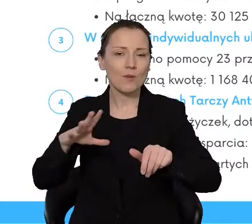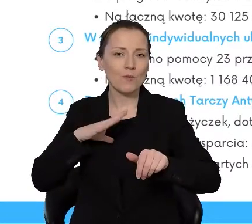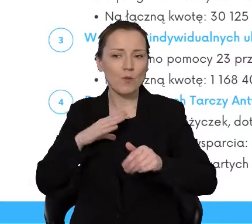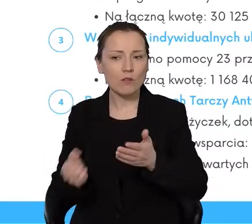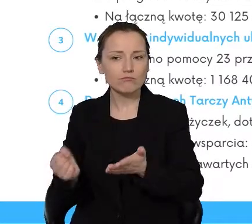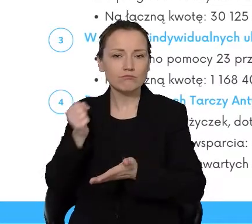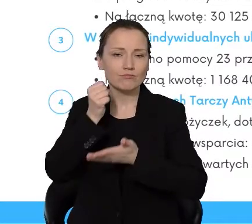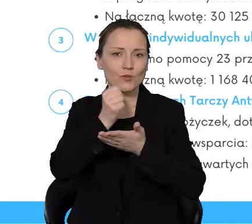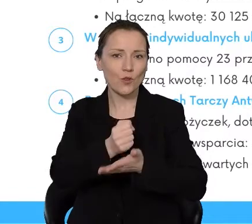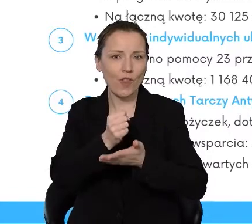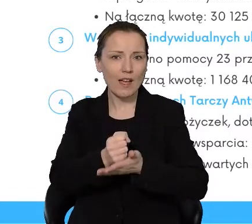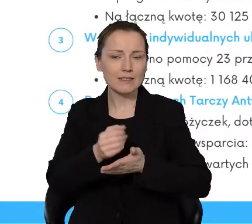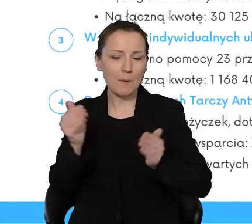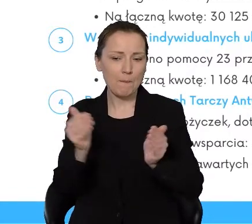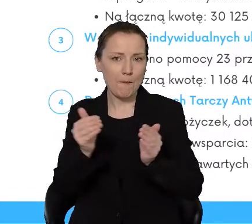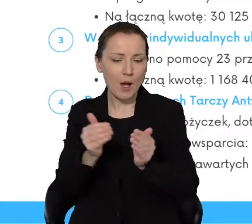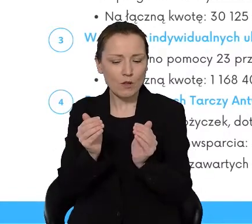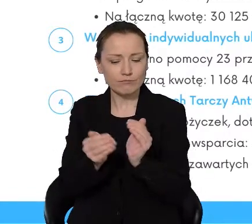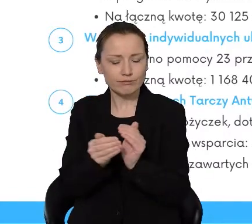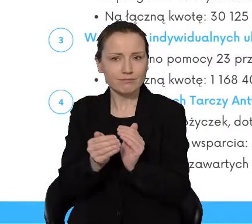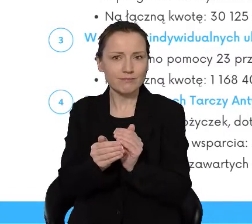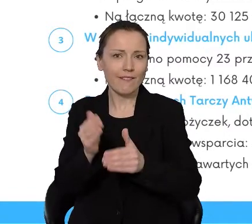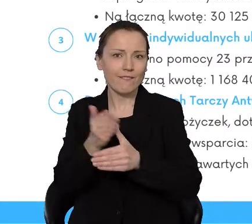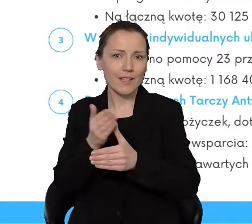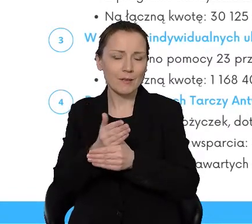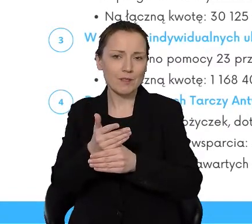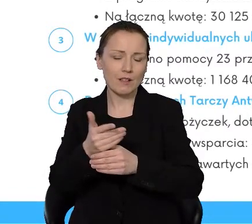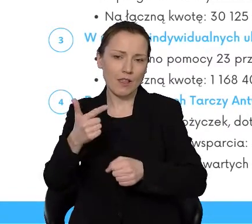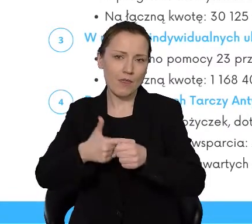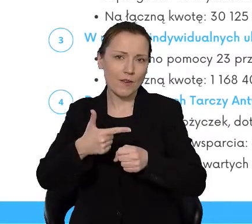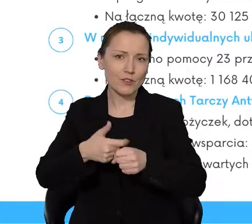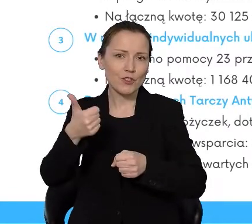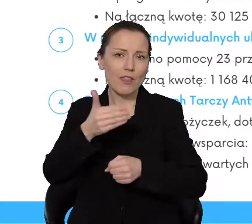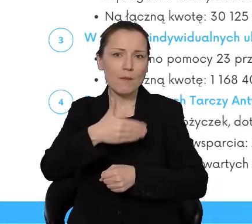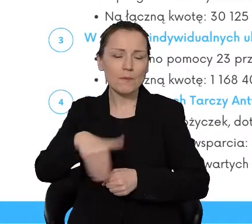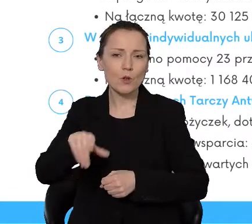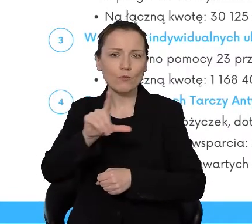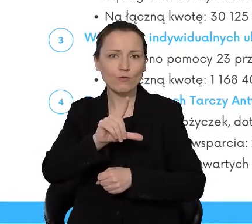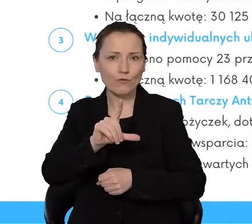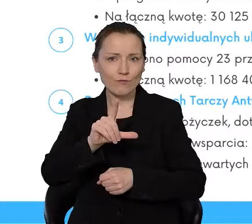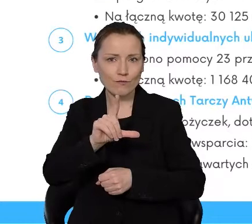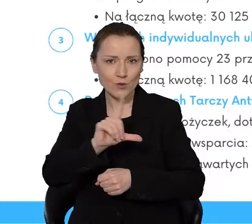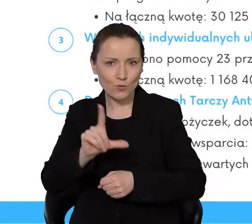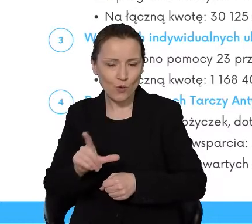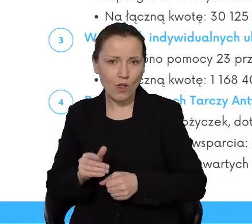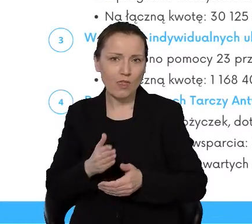i małych przedsiębiorstw. Prawie 21 milionów skorzystało z tego 4100